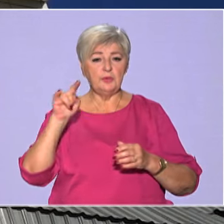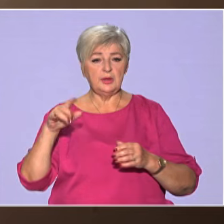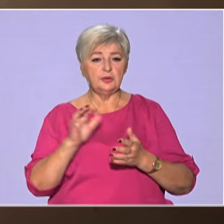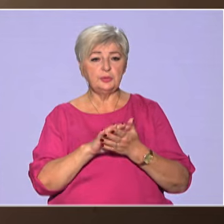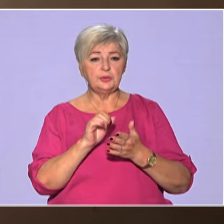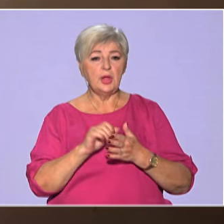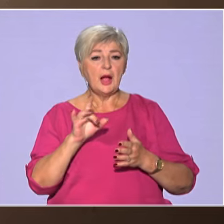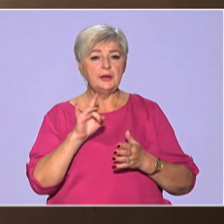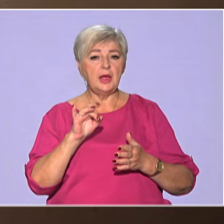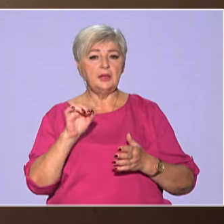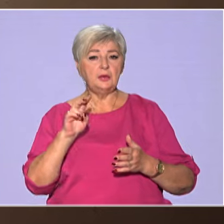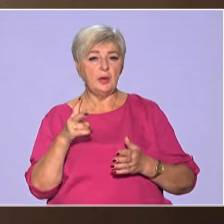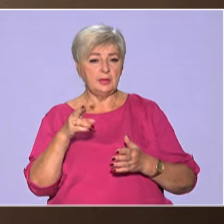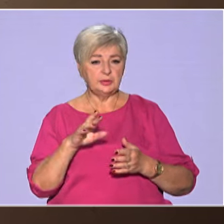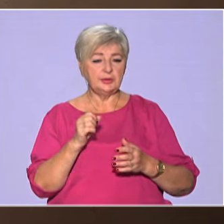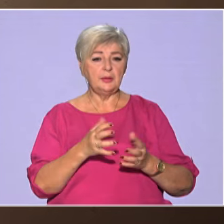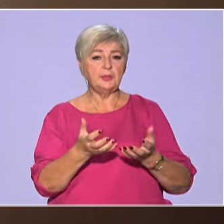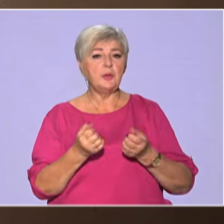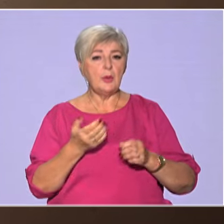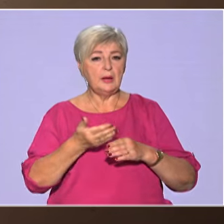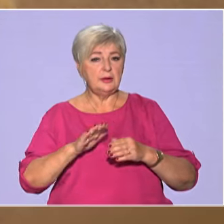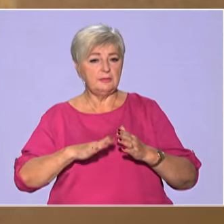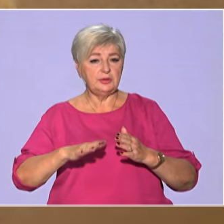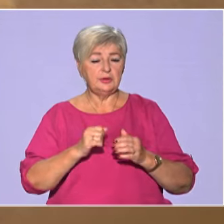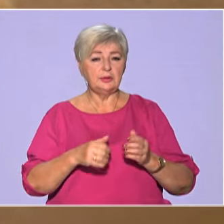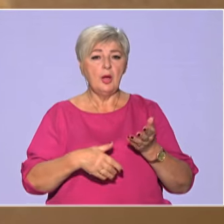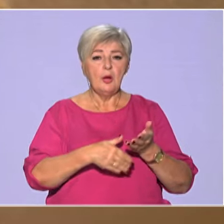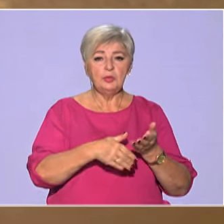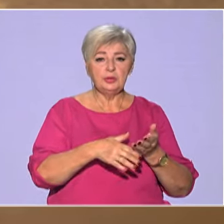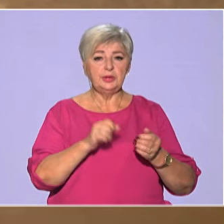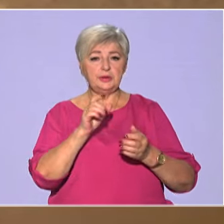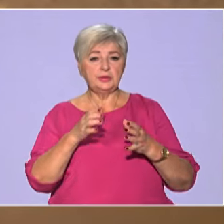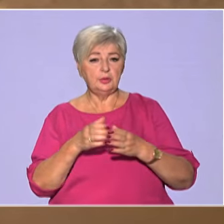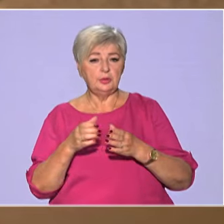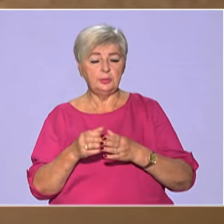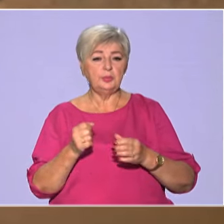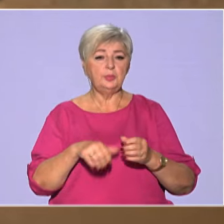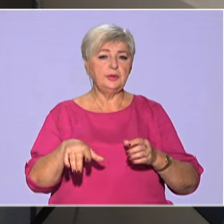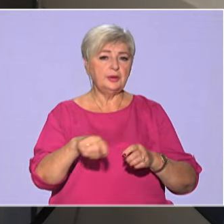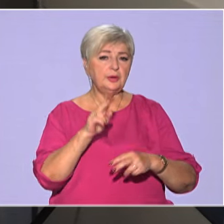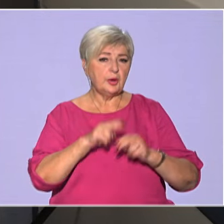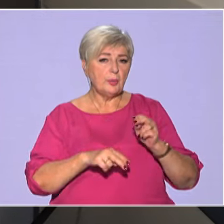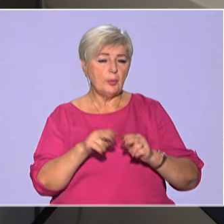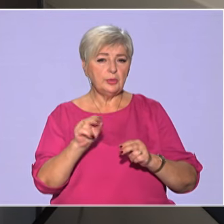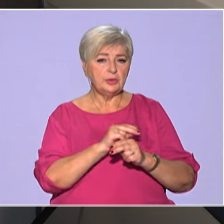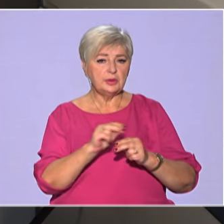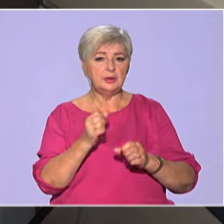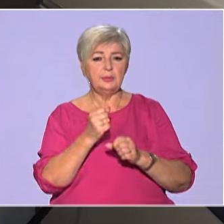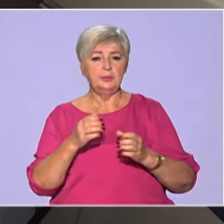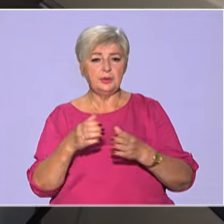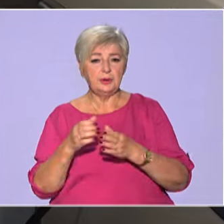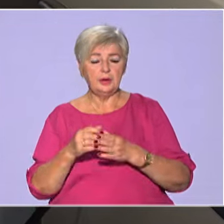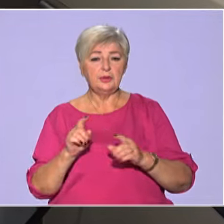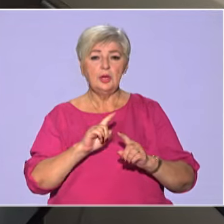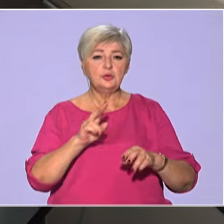реанімаційні відділення, приймальне відділення. Волонтерські групи, ремонтні бригади, усі необхідні служби працювали, аби лікарі